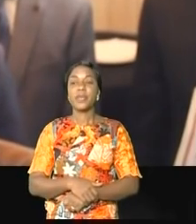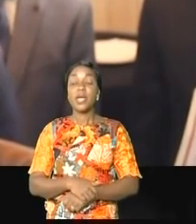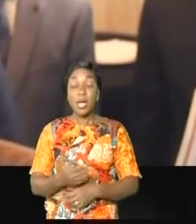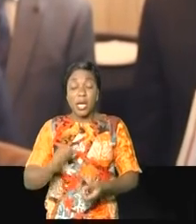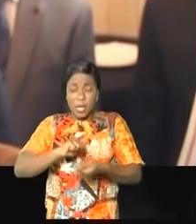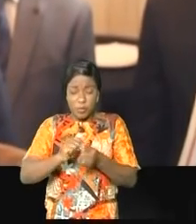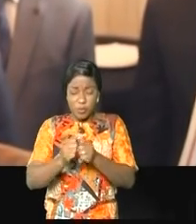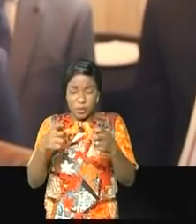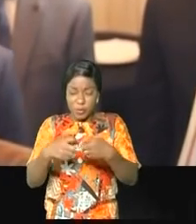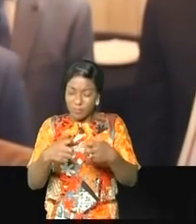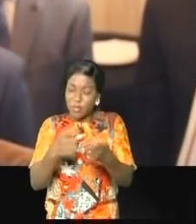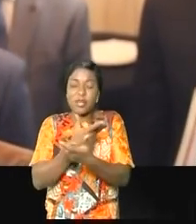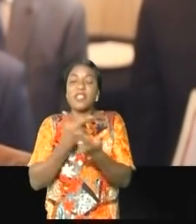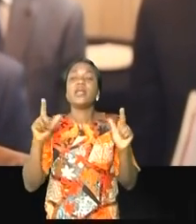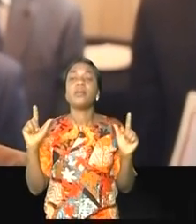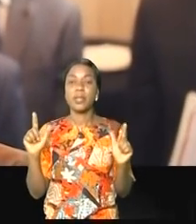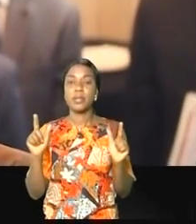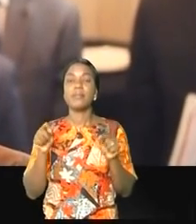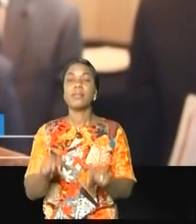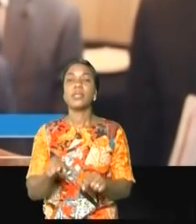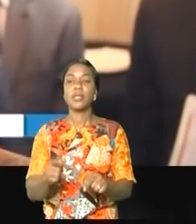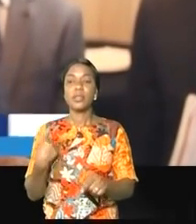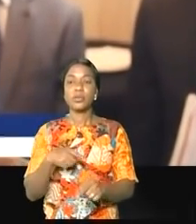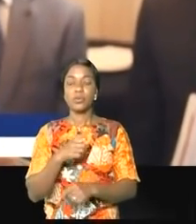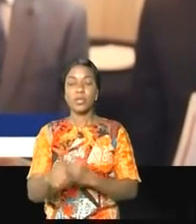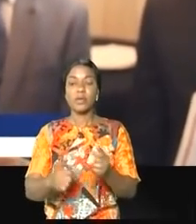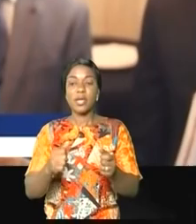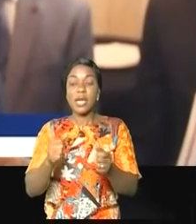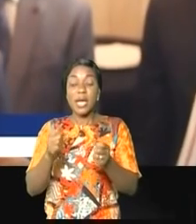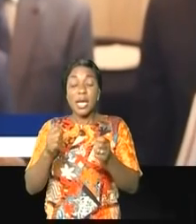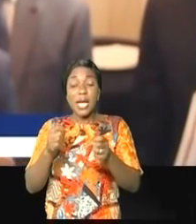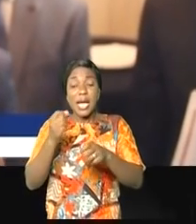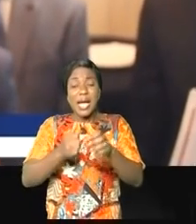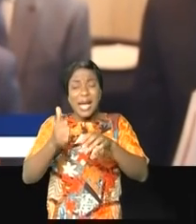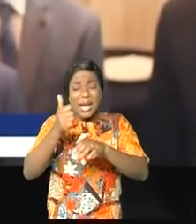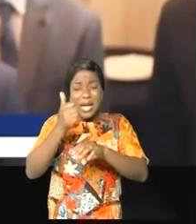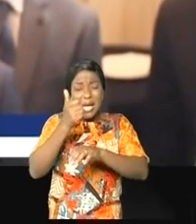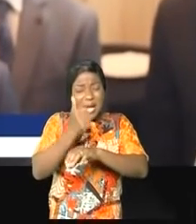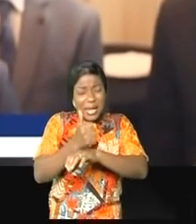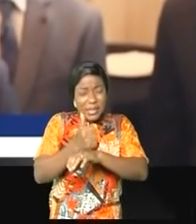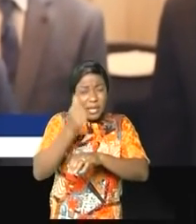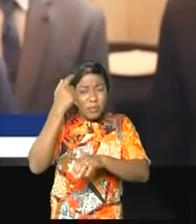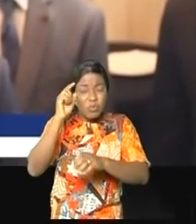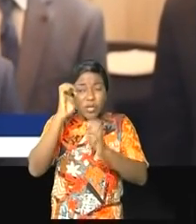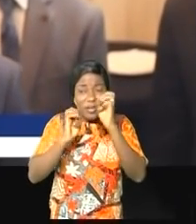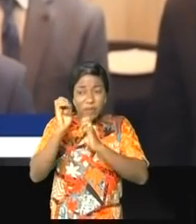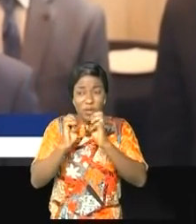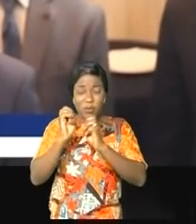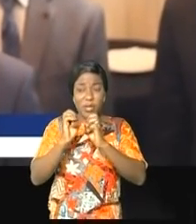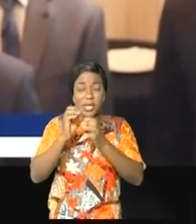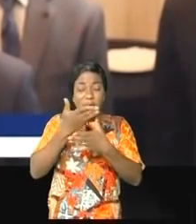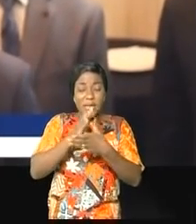un secteur libéralisé. Aujourd'hui, nous sommes dans un atelier de validation des études de faisabilité, d'un accord de développement entre